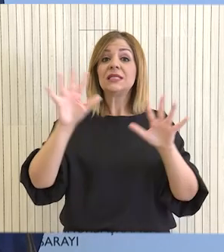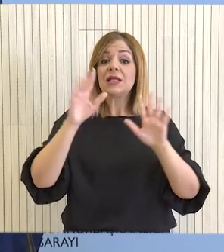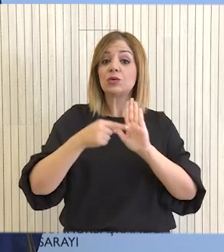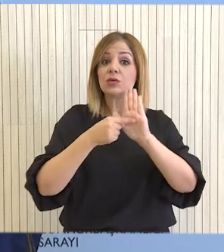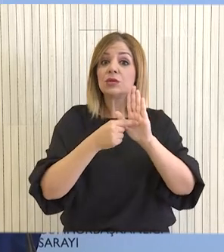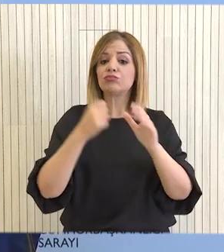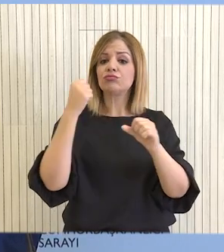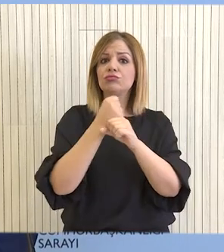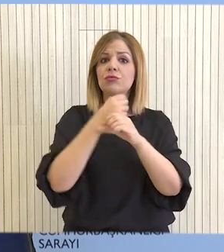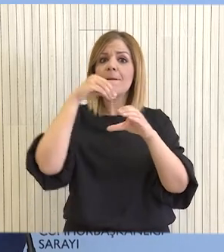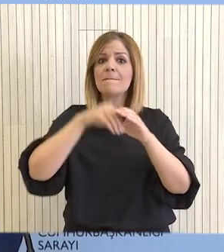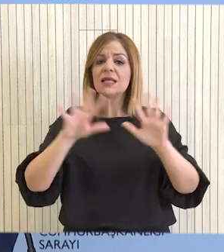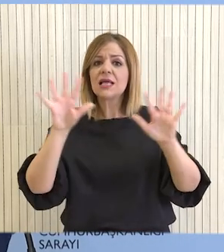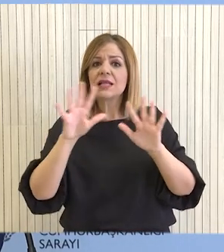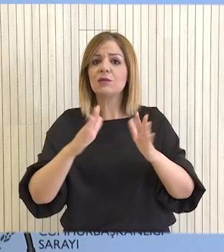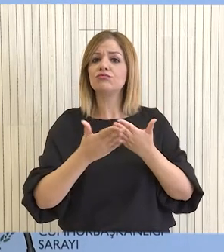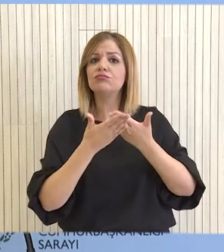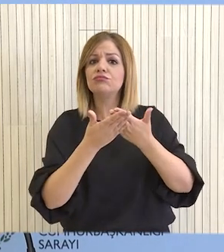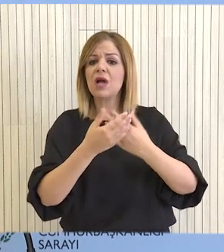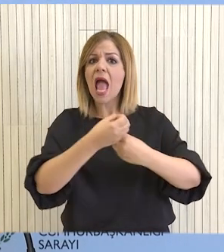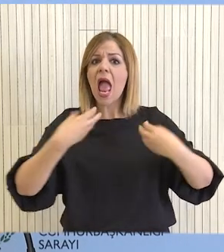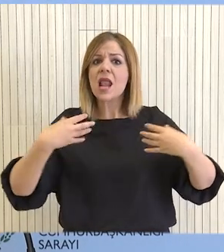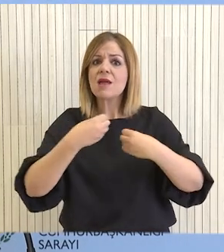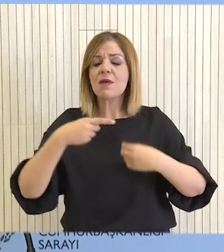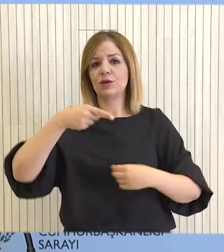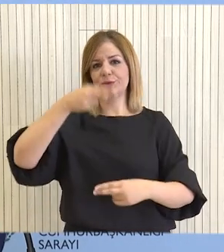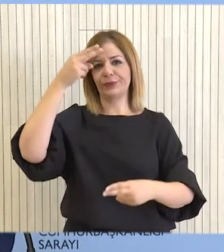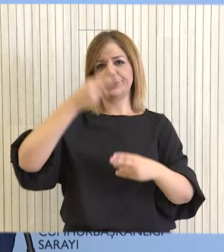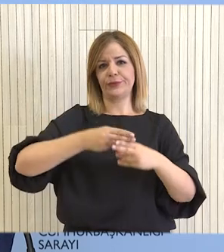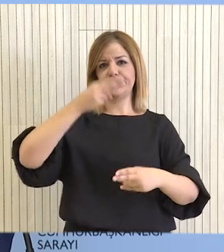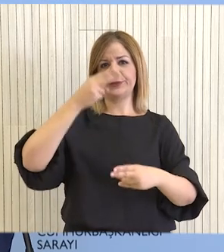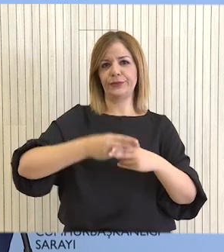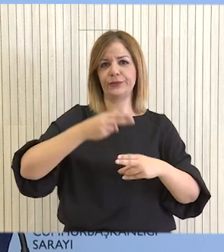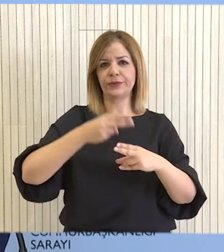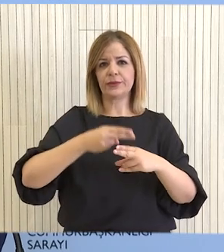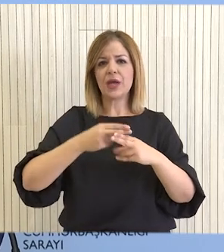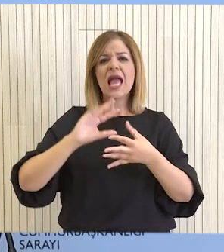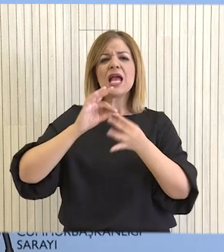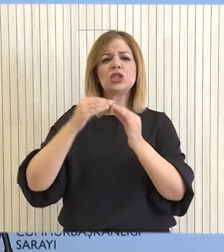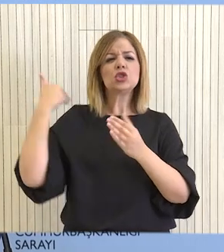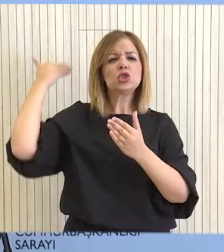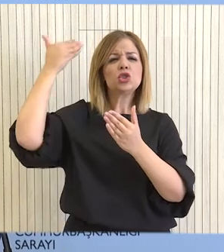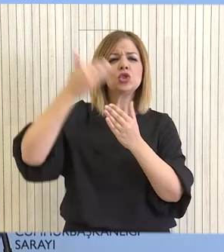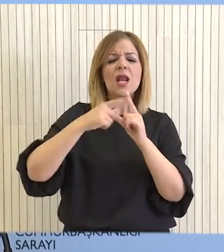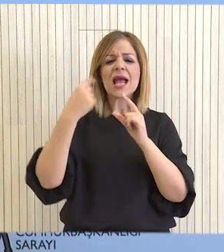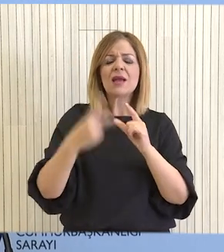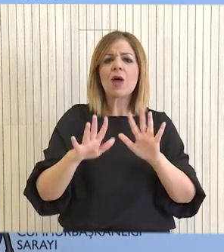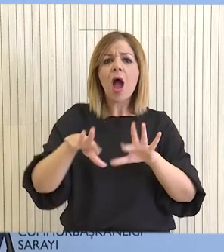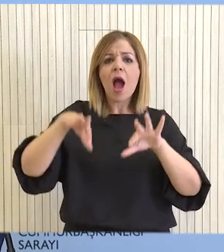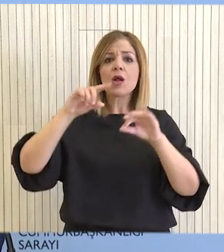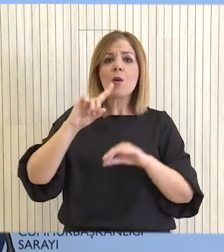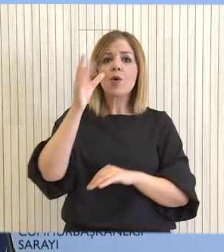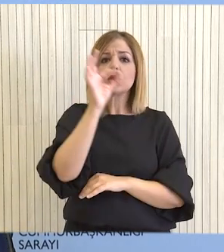λειτουργών της στο σύγχρονο κόσμο και η συμβολή της την ενημέρωση της κοινωνίας είναι για μας πολύ σημαντική. Η ιστορία της κυπριακής τηλεόρασης αρχίζει την 1η Οκτωβρίου του